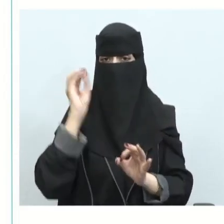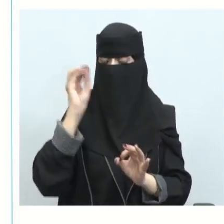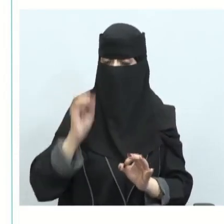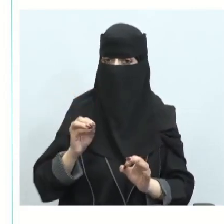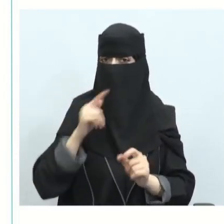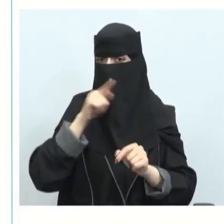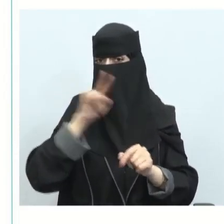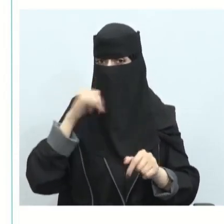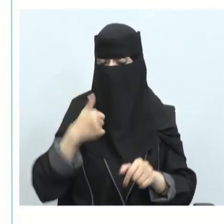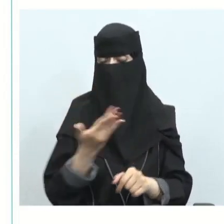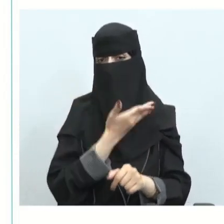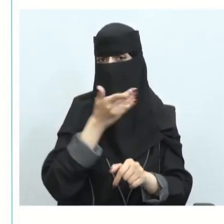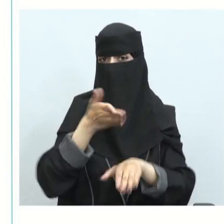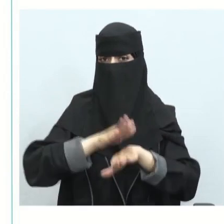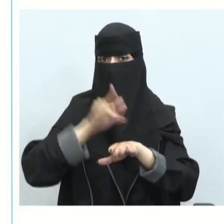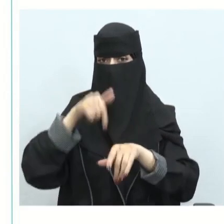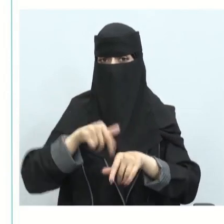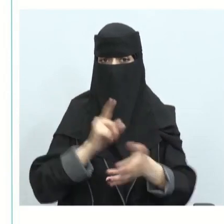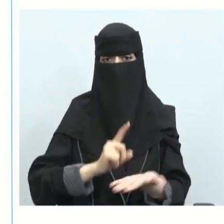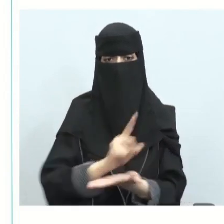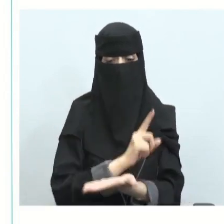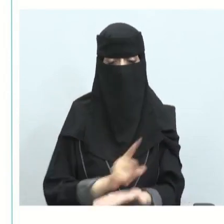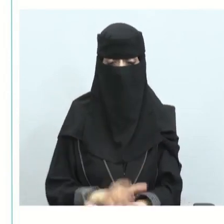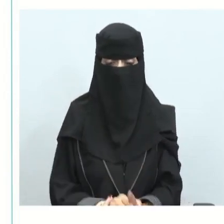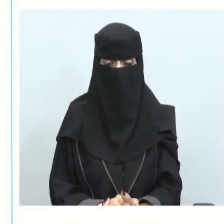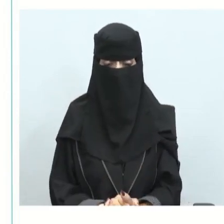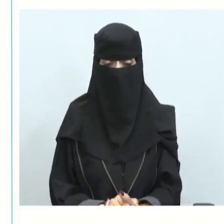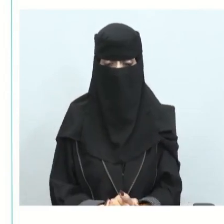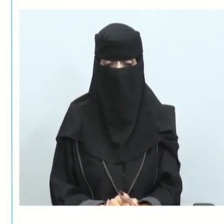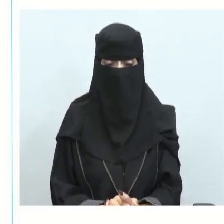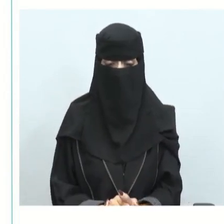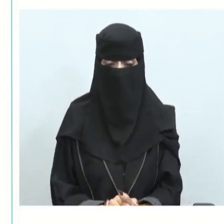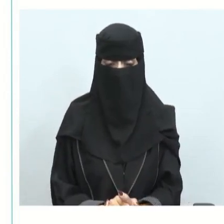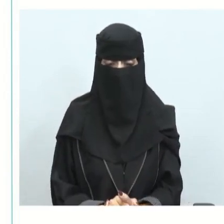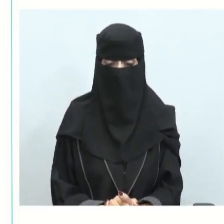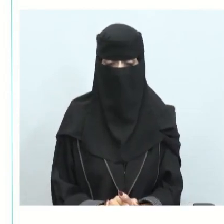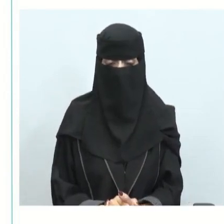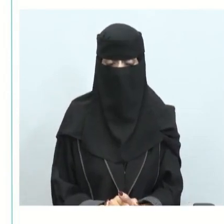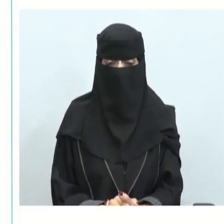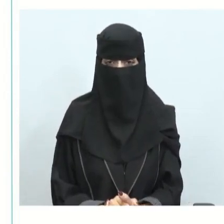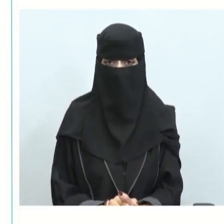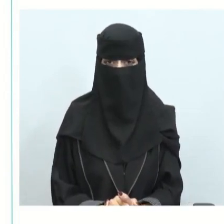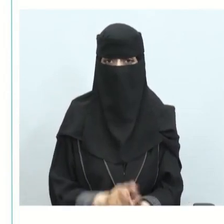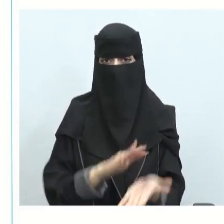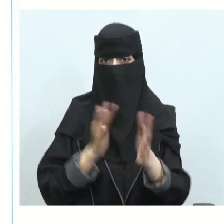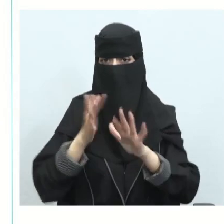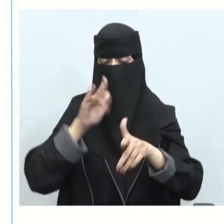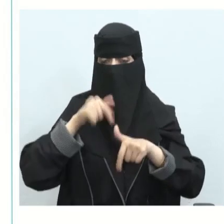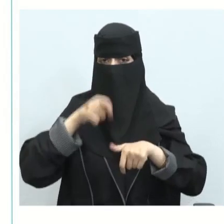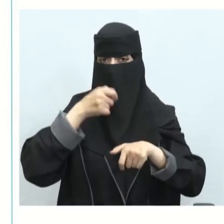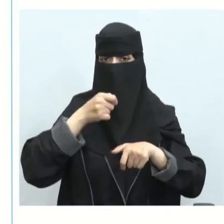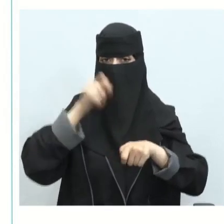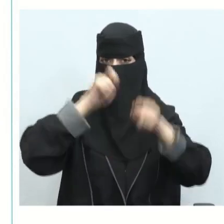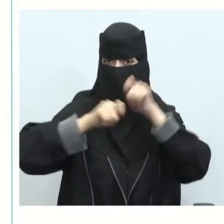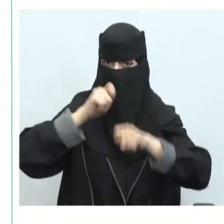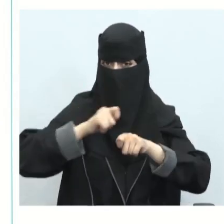لكي لا يكون لك تأثير على البيئة أيضا فيما يتعلق في بقايا الطعام التي تنتج من